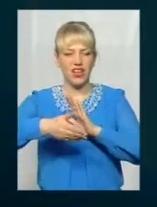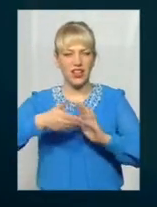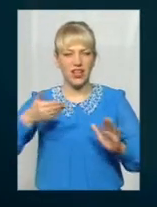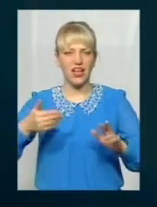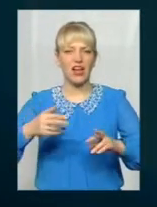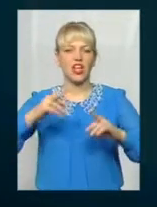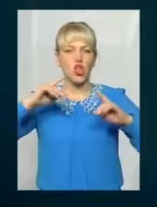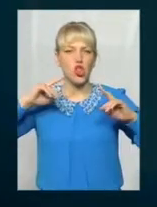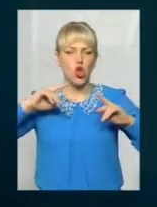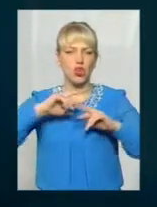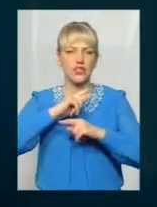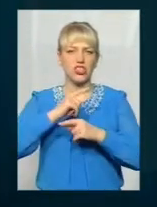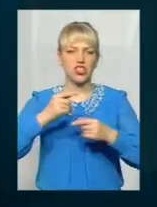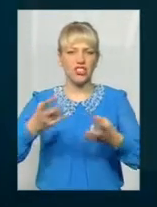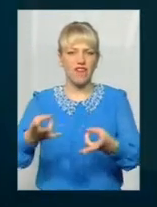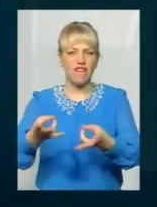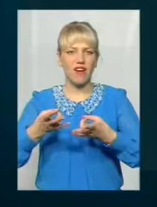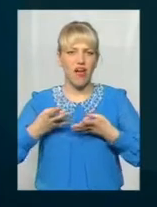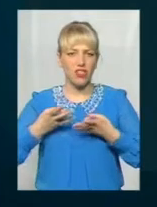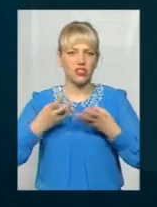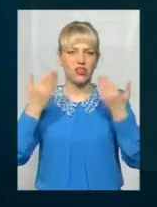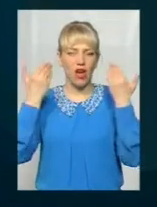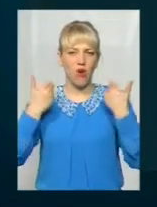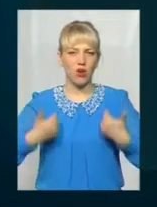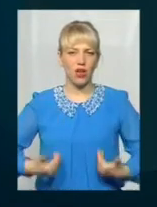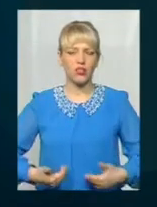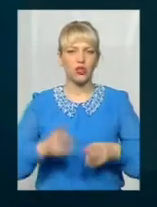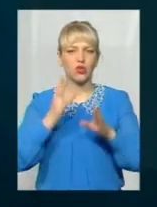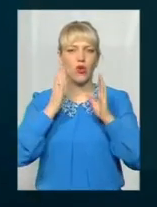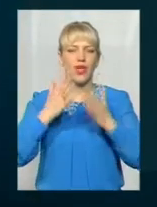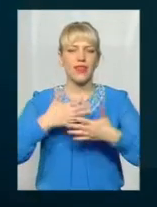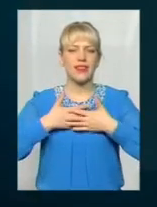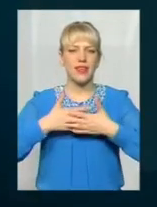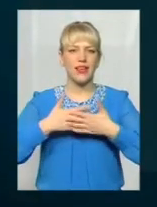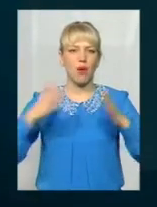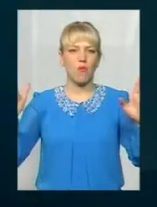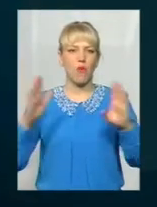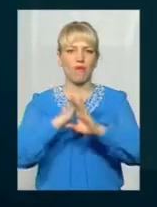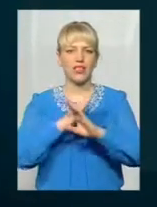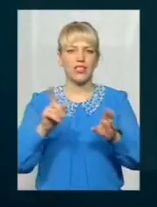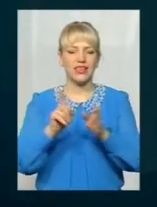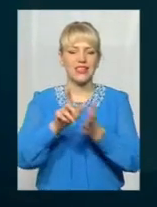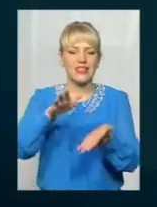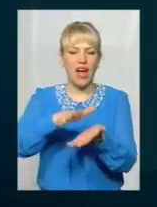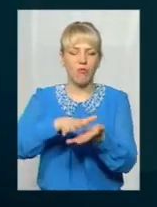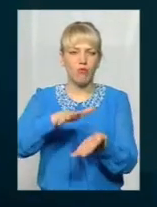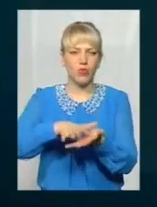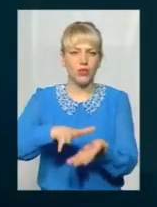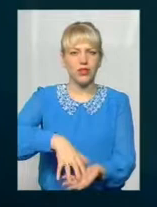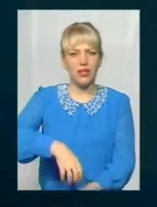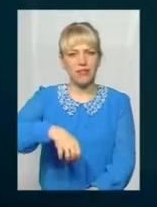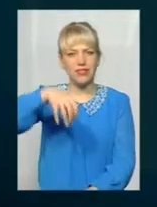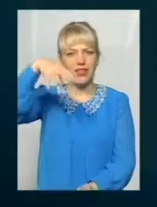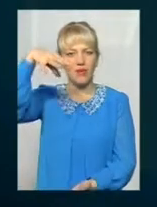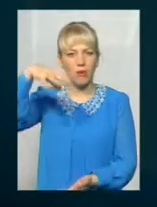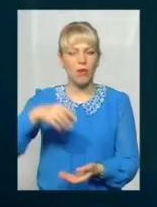організму. Того, хто біхає цим повітрям, забрудненим таким димом. Ну, оскільки ніхто там не